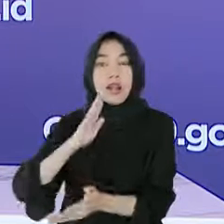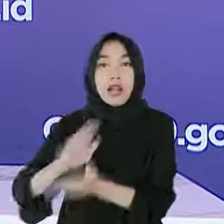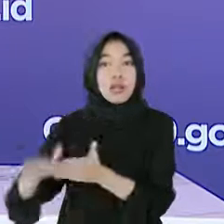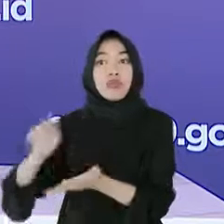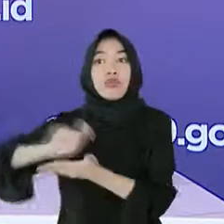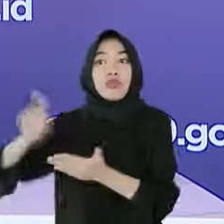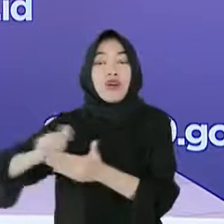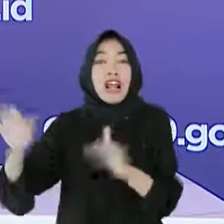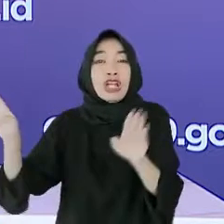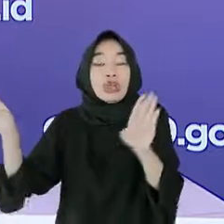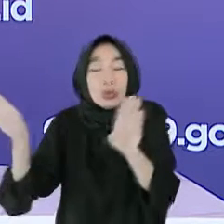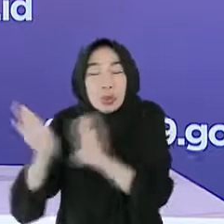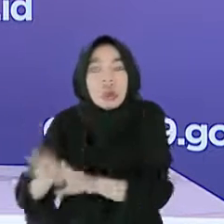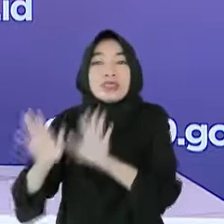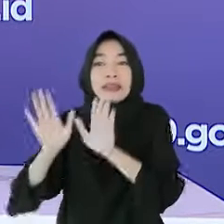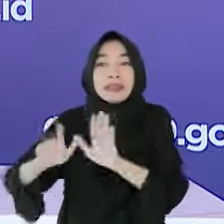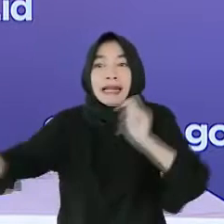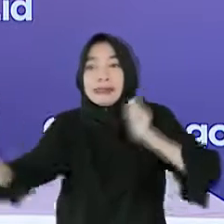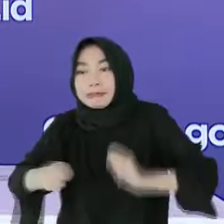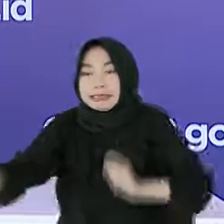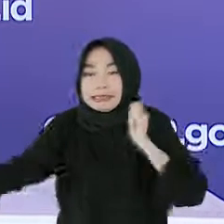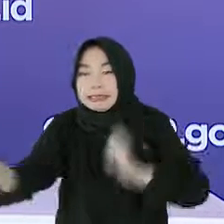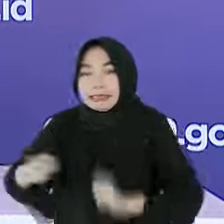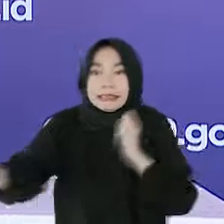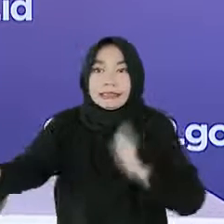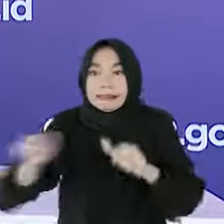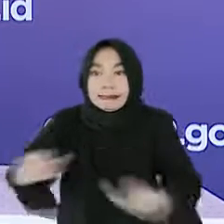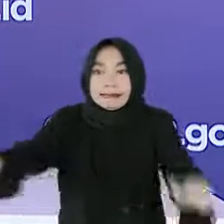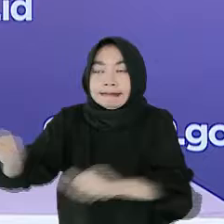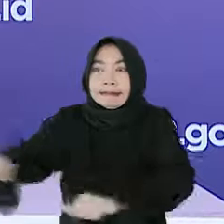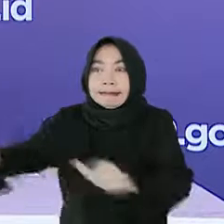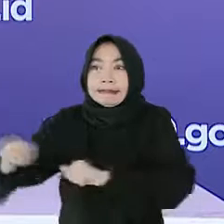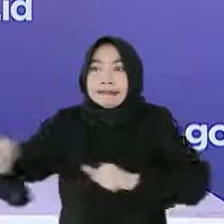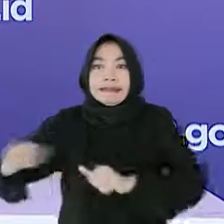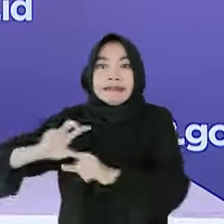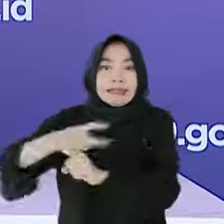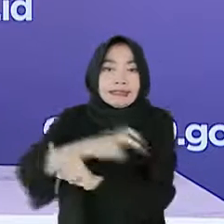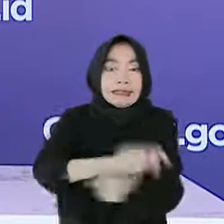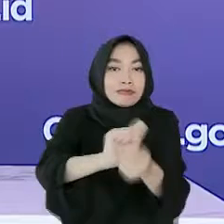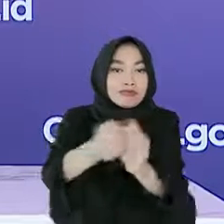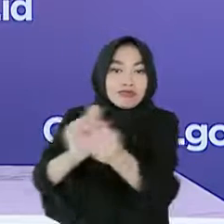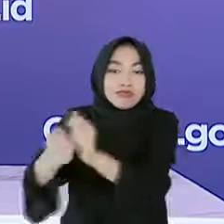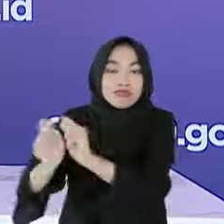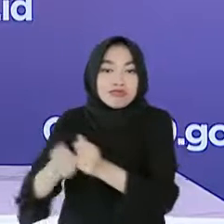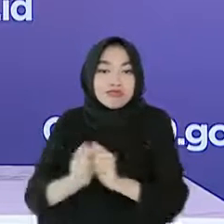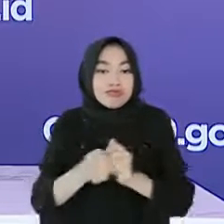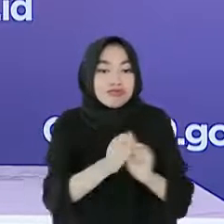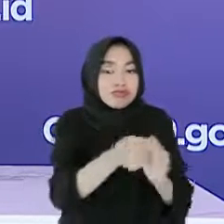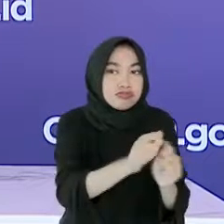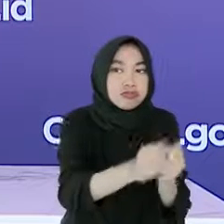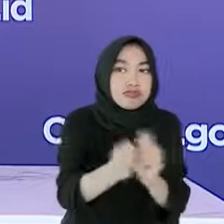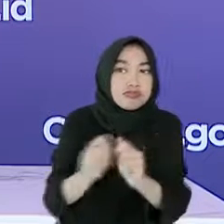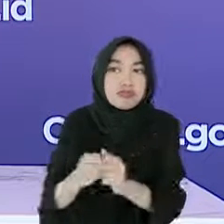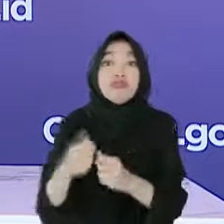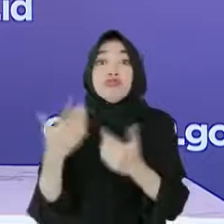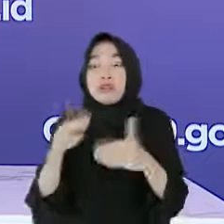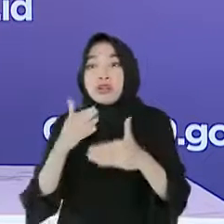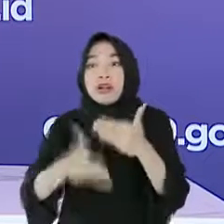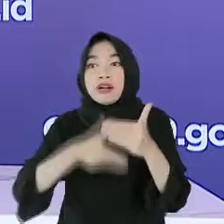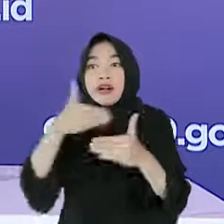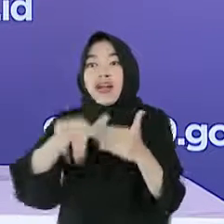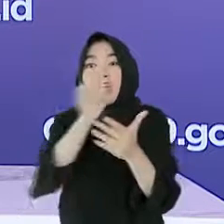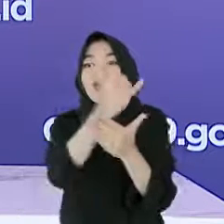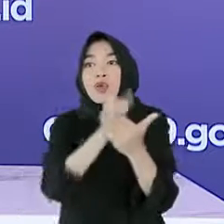penutupan sekolah untuk segera dilakukan desinfeksi, pelacakan, dan testing kontak erat. Selain itu, lakukan